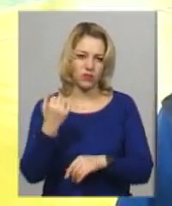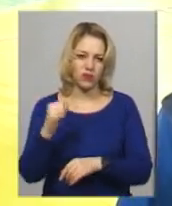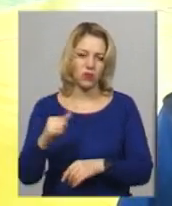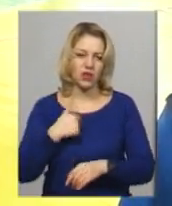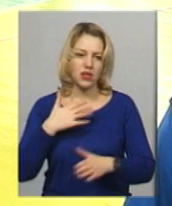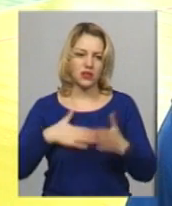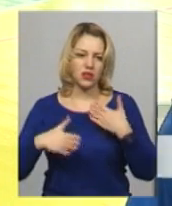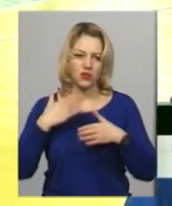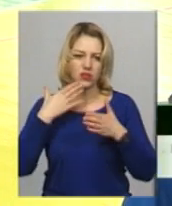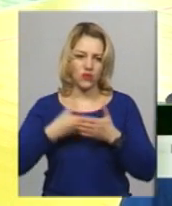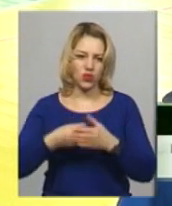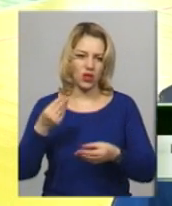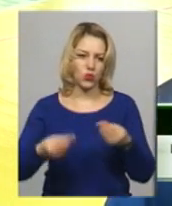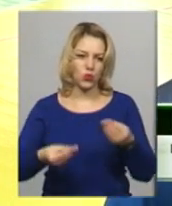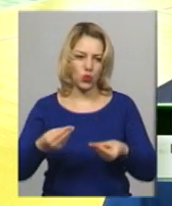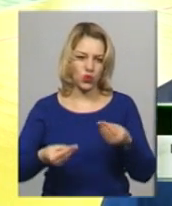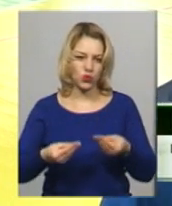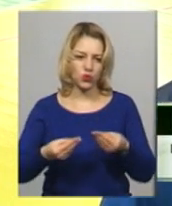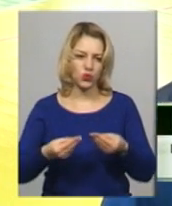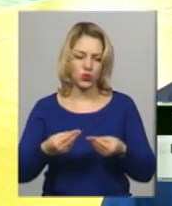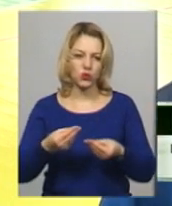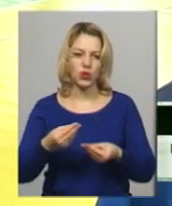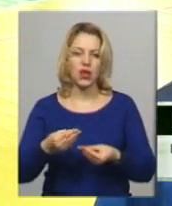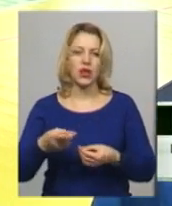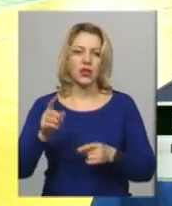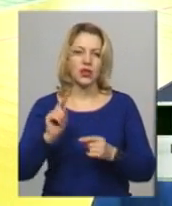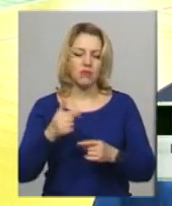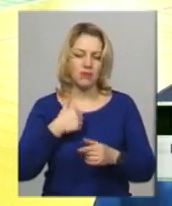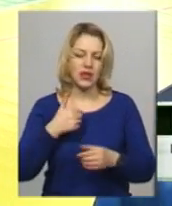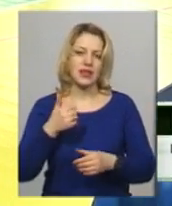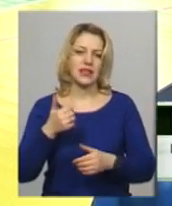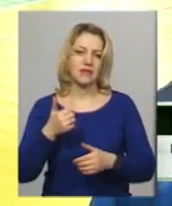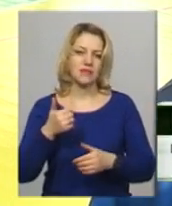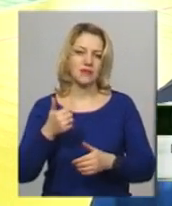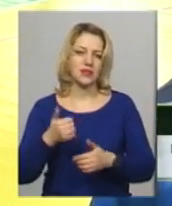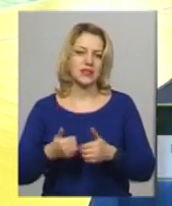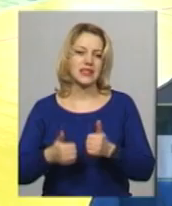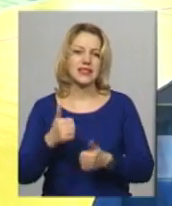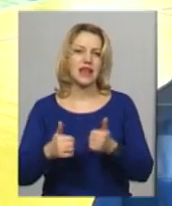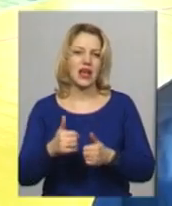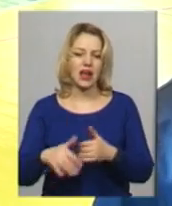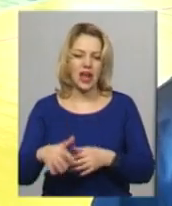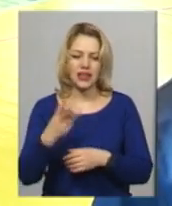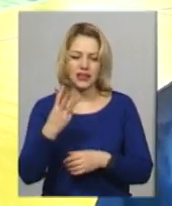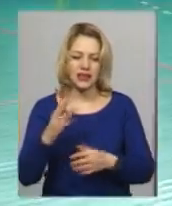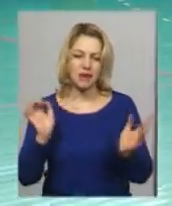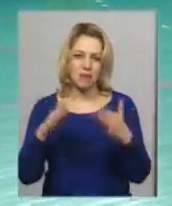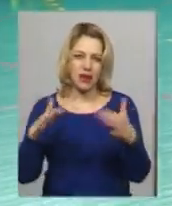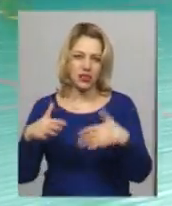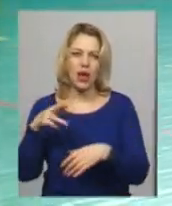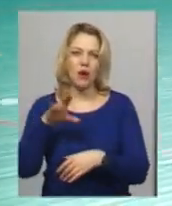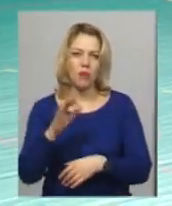задоволена своєю ігрою. Ми зіграли три матча по п'ять стволів.